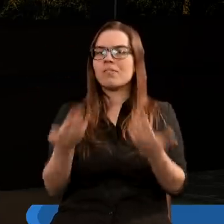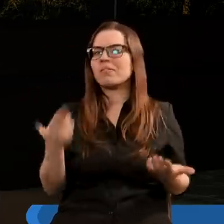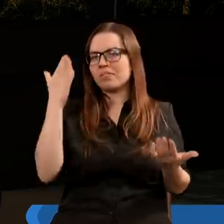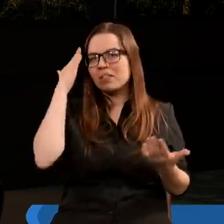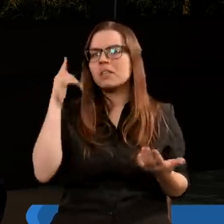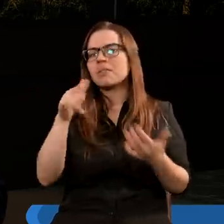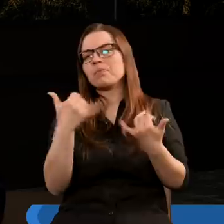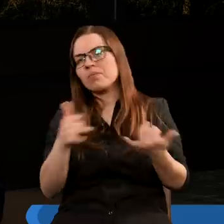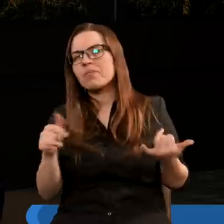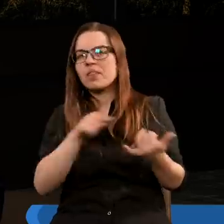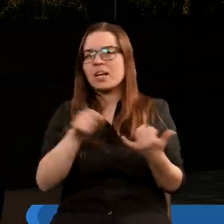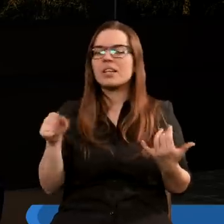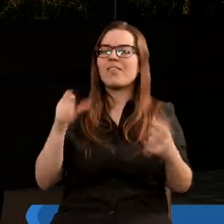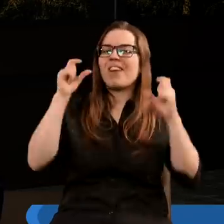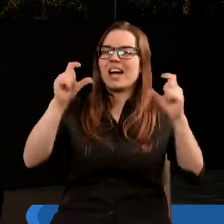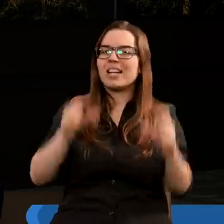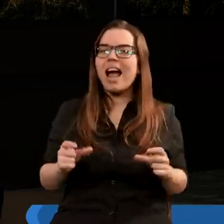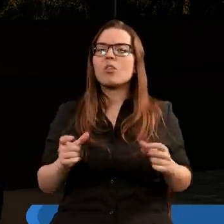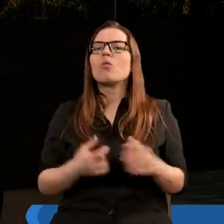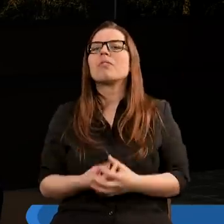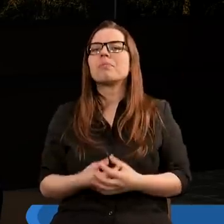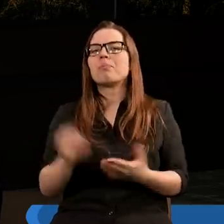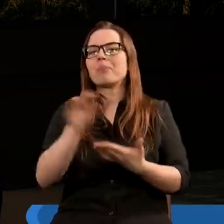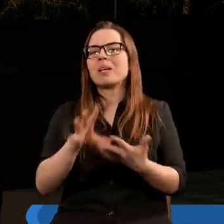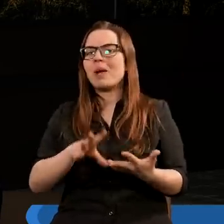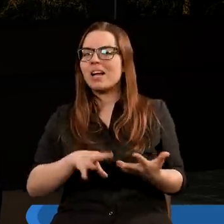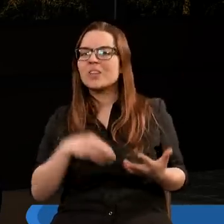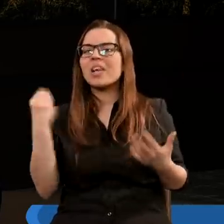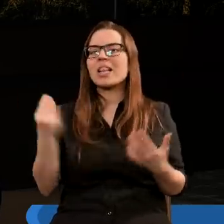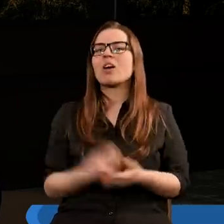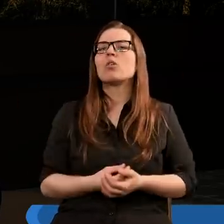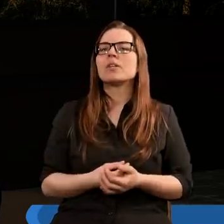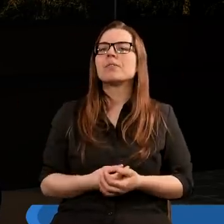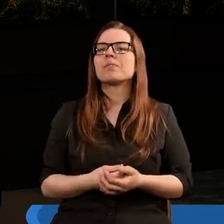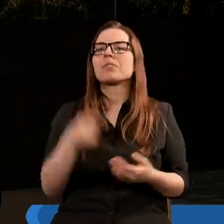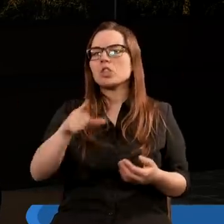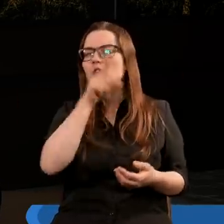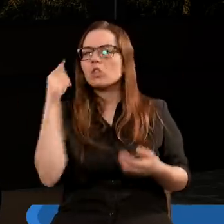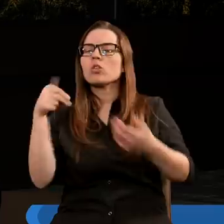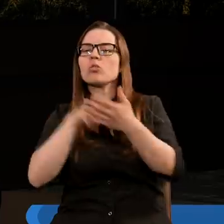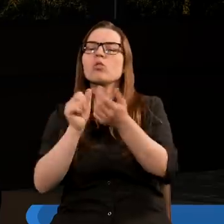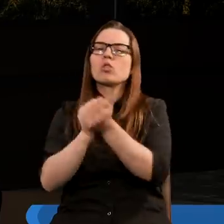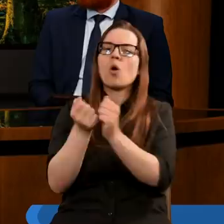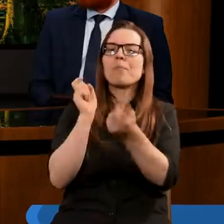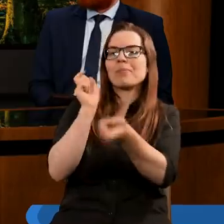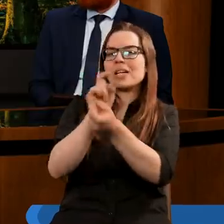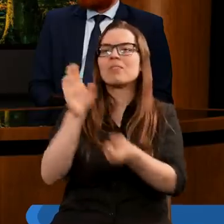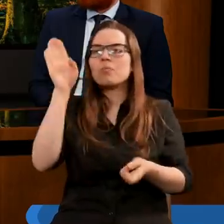wiemy oczywiście z innych wersetów Pisma Świętego, że to są ludzie, którzy są przeciwni Bogu.